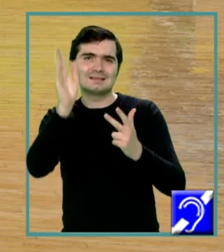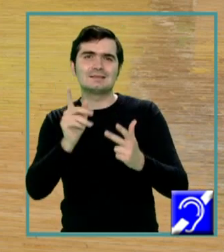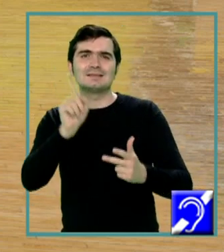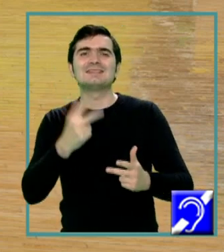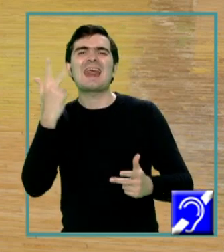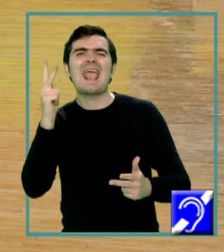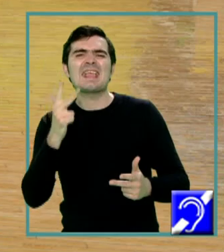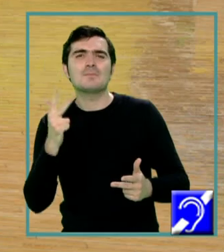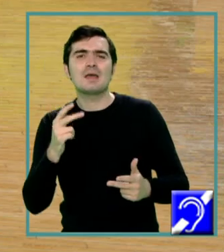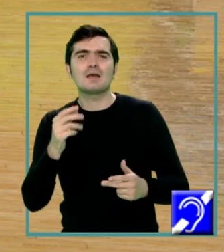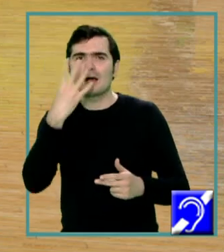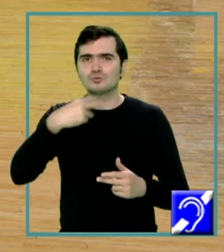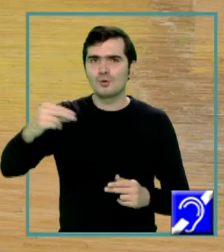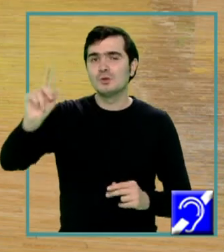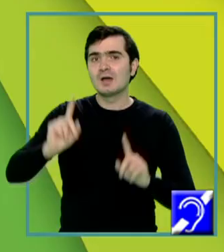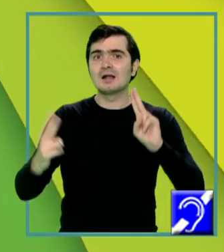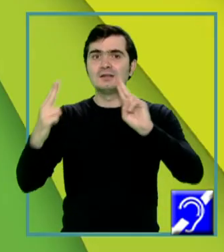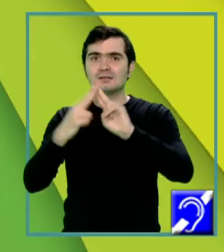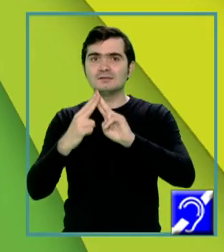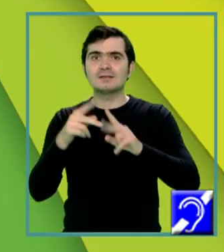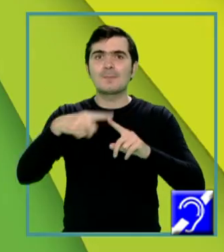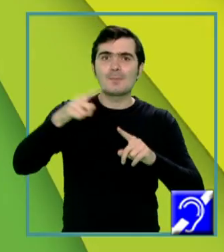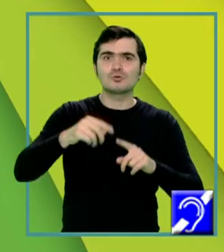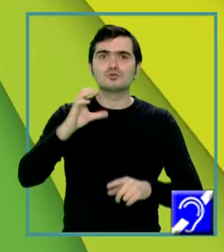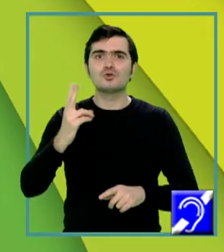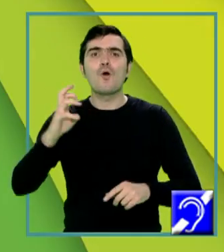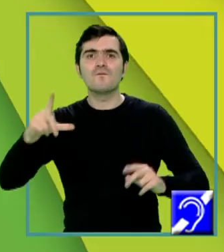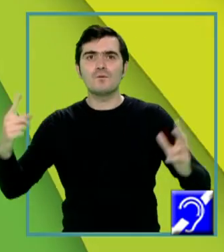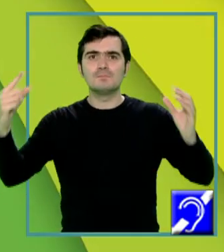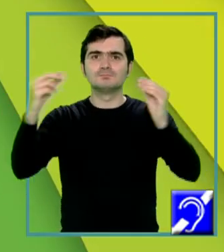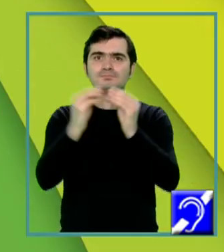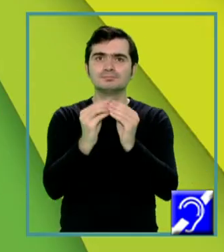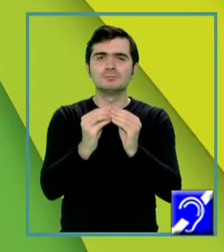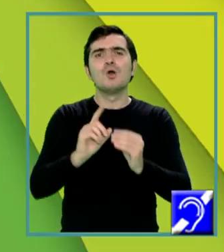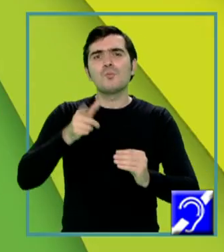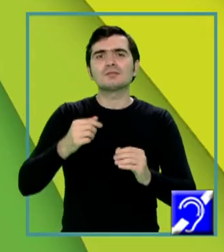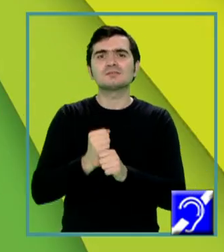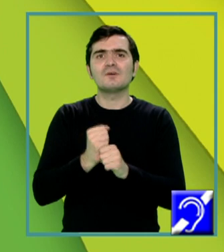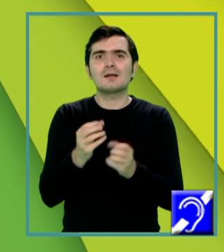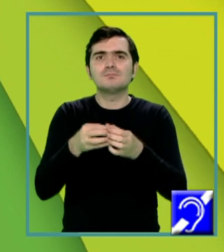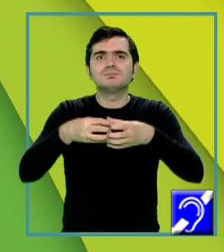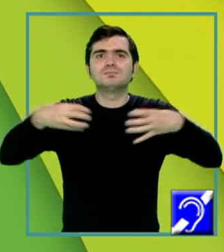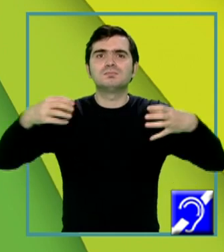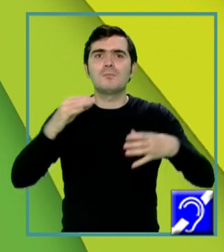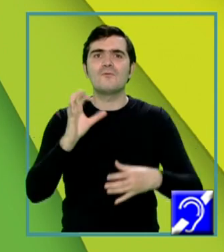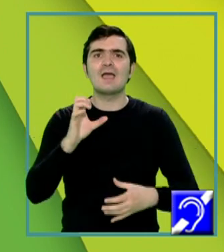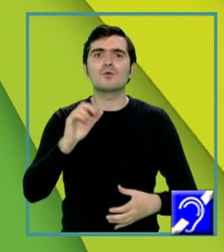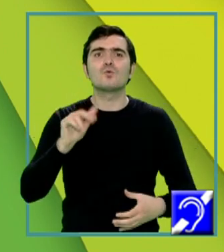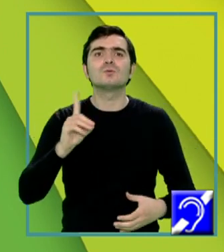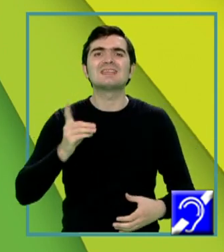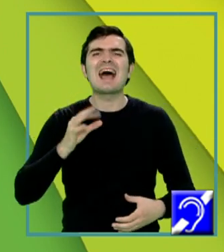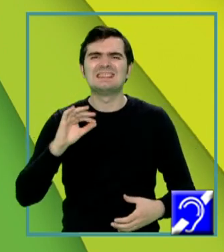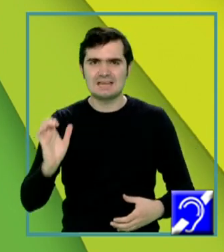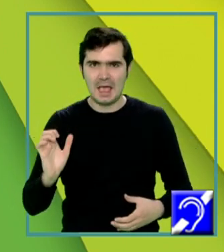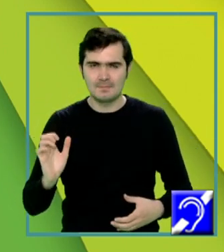dacă întâlnesc un ovocit sau un ovul, pot determina fecundația. Fecundația pe care o observăm în această